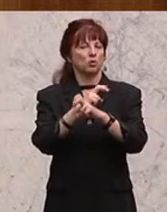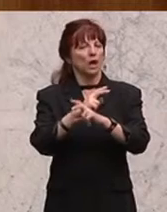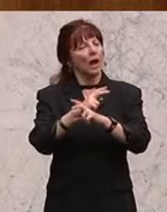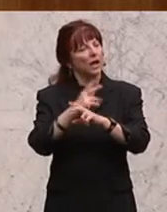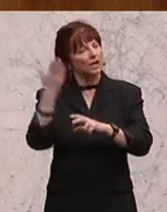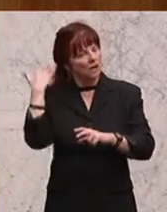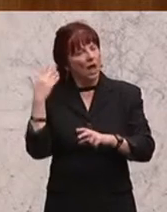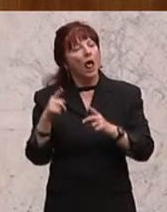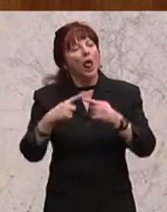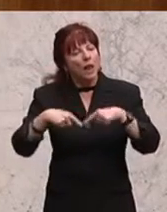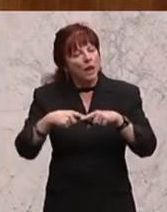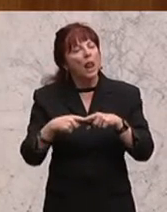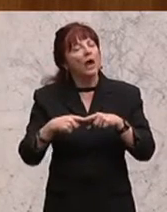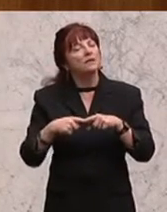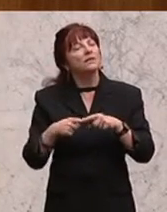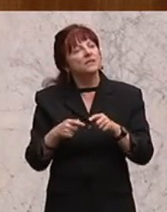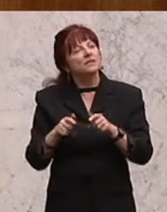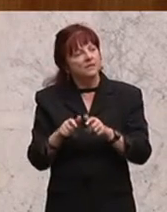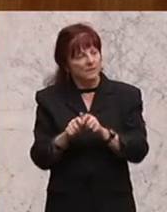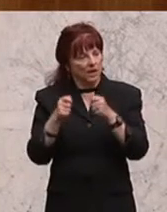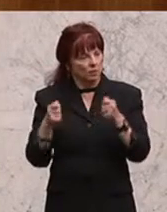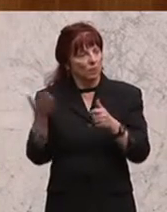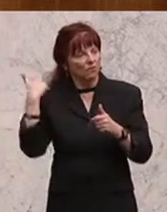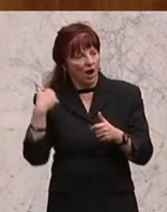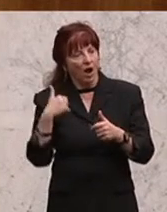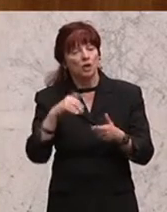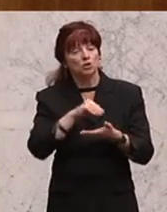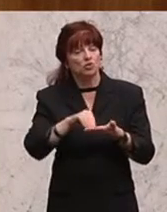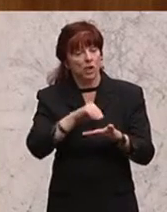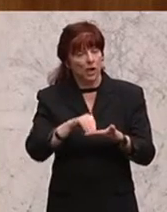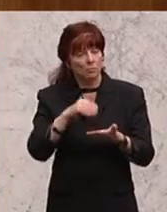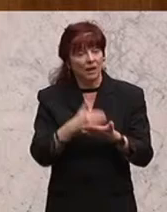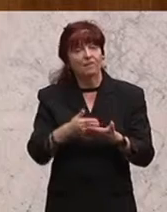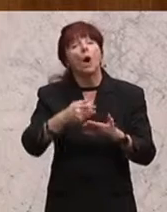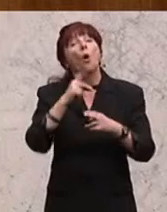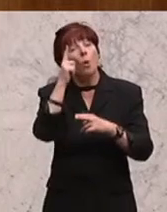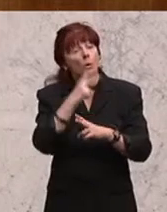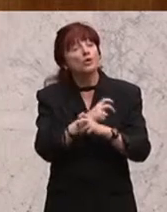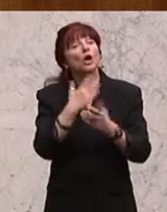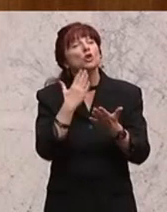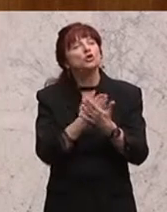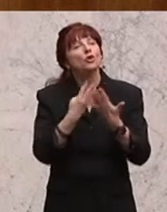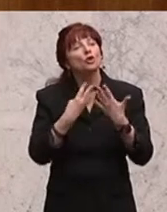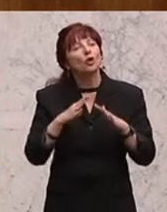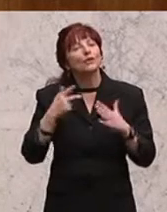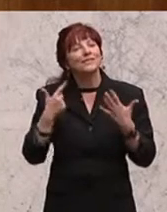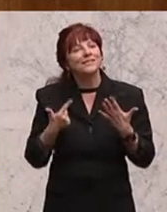als Oberösterreicher, schon in den Jahren 1997 einen Beschluss gefasst hat, dass